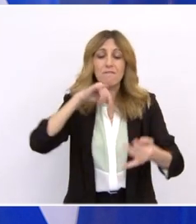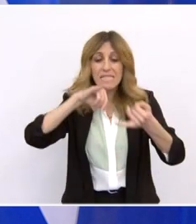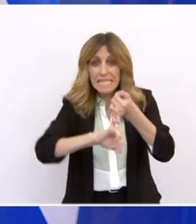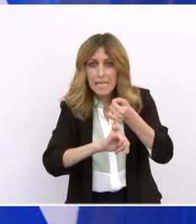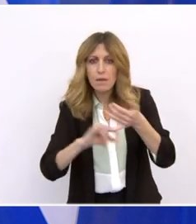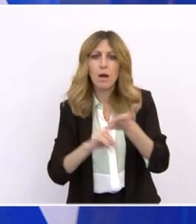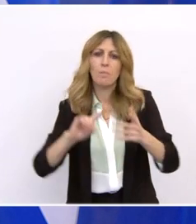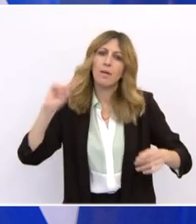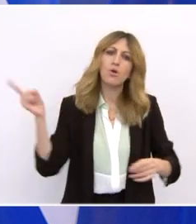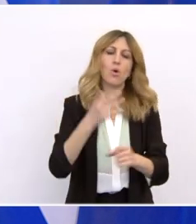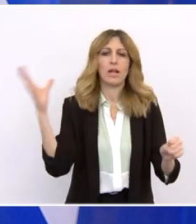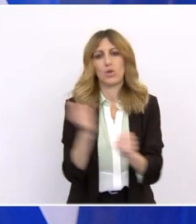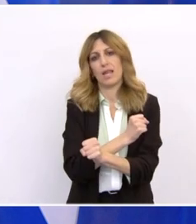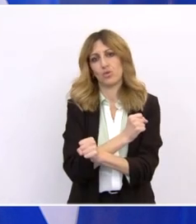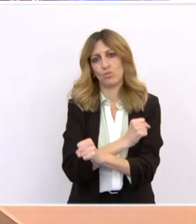Σας ευχαριστώ.